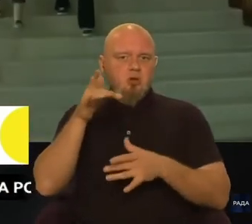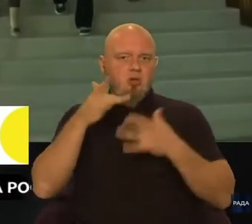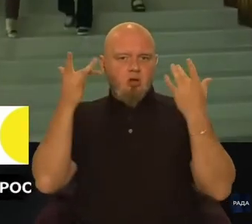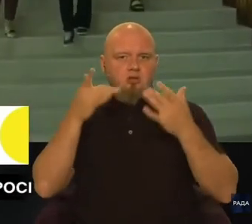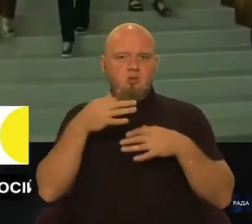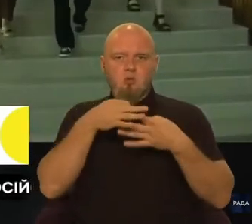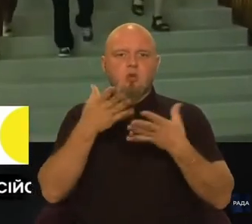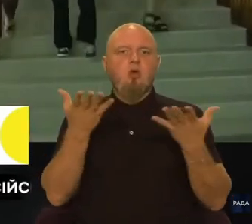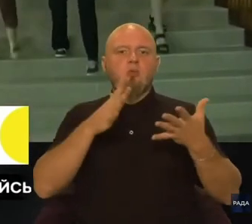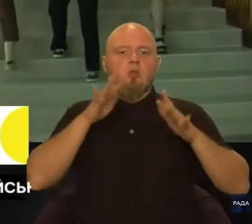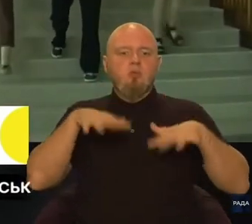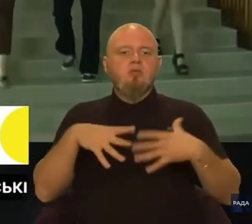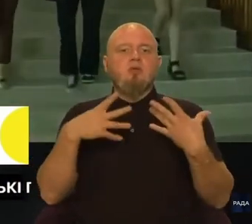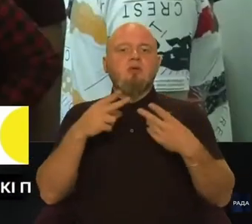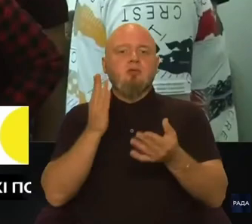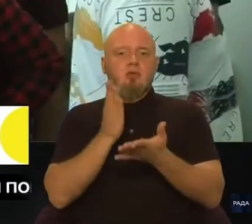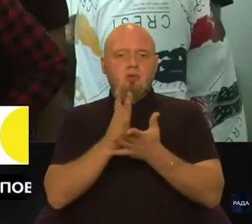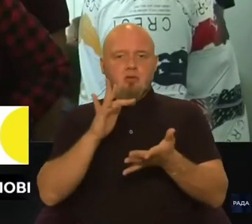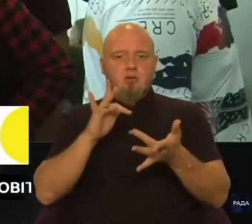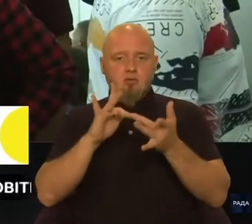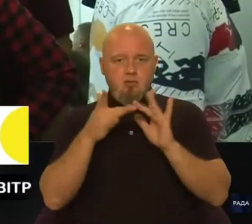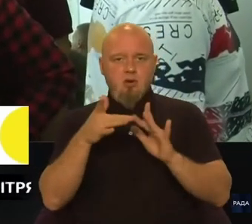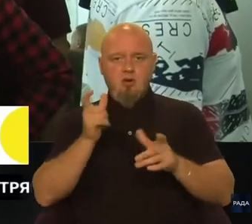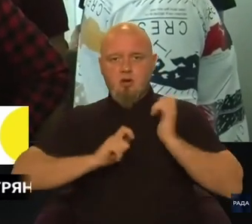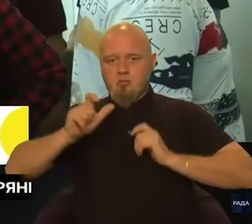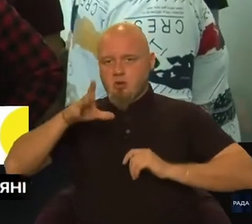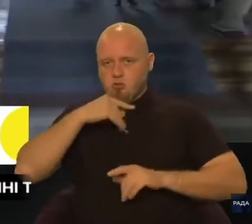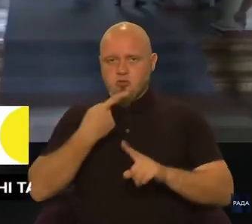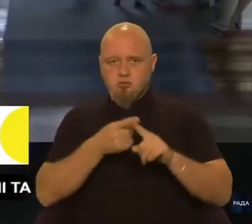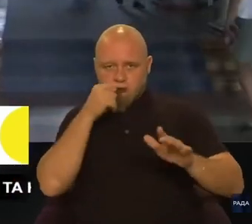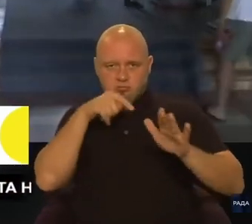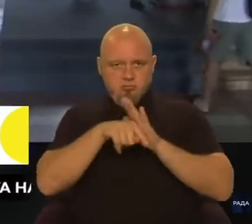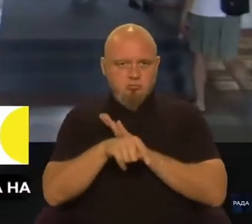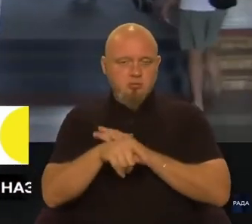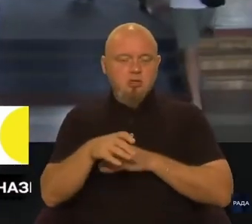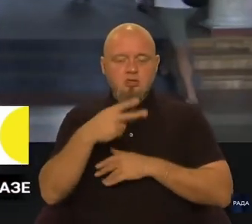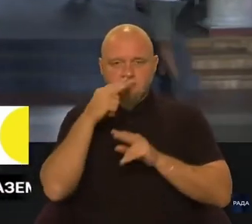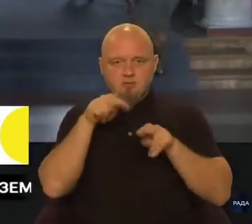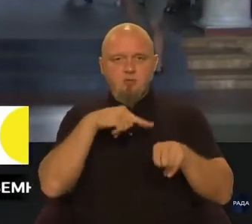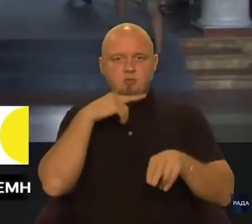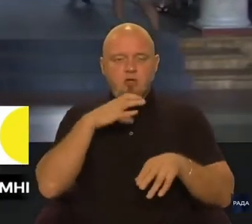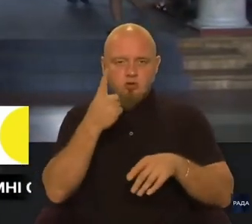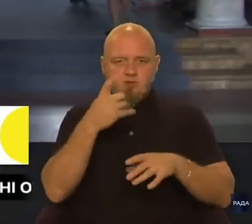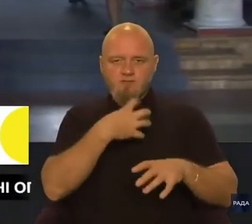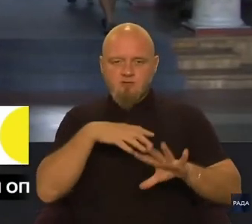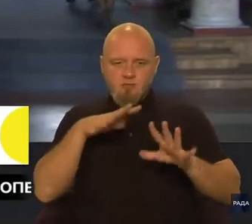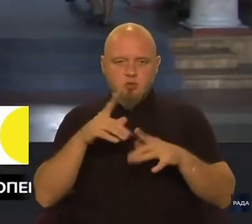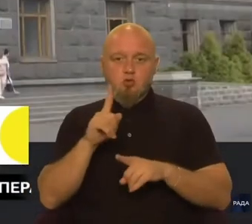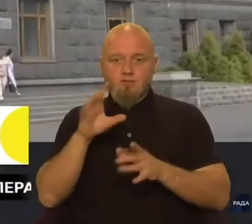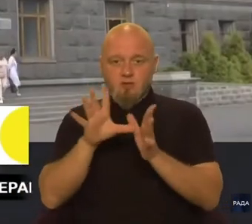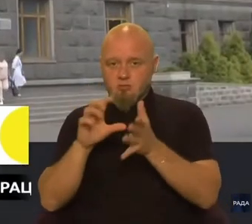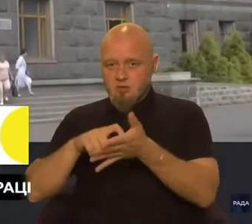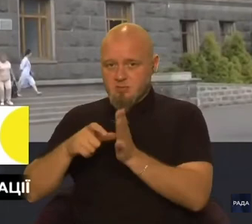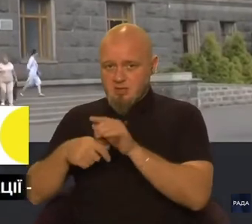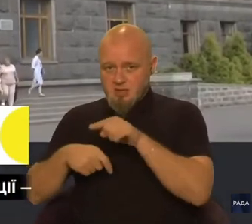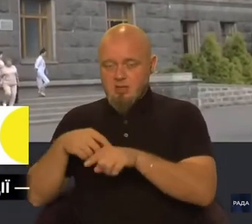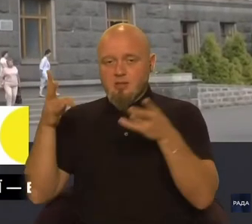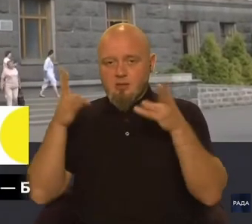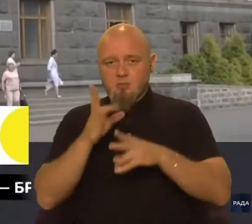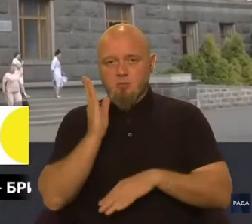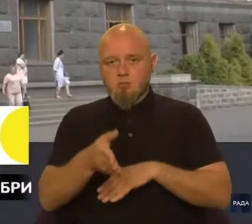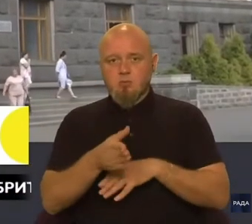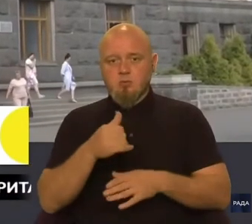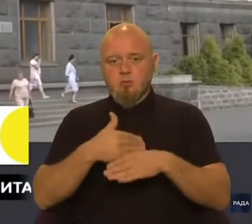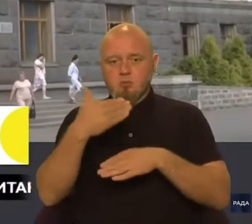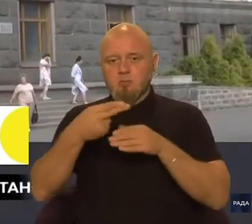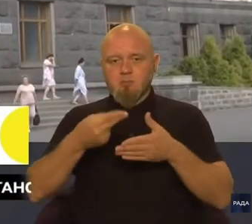місті, там, де є інтернет, абітурієнт може це зробити. Зверніть, будь ласка, ще увагу, хочу дуже один важливий момент, що в електронному кабінеті необхідно буде